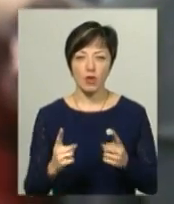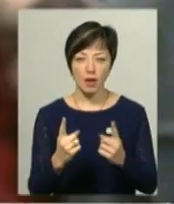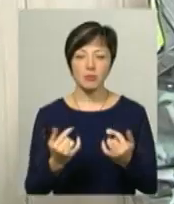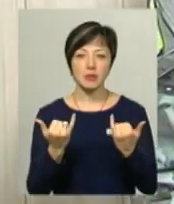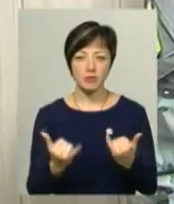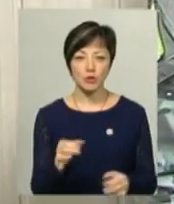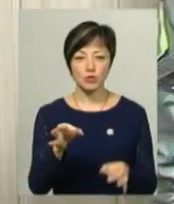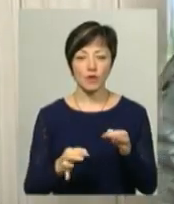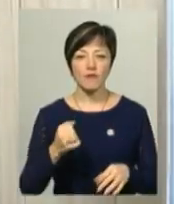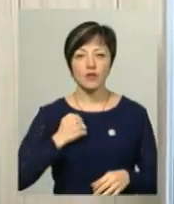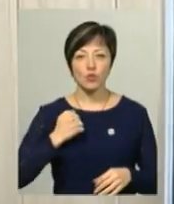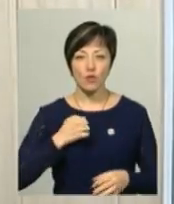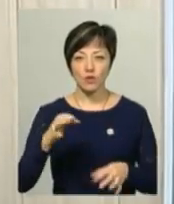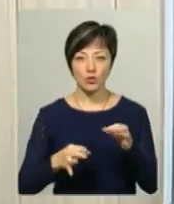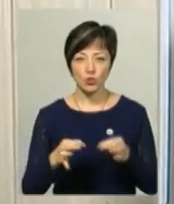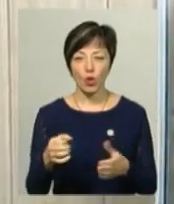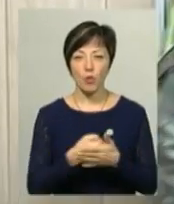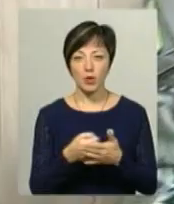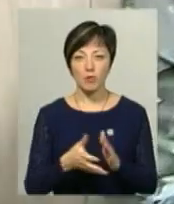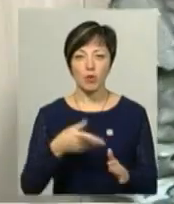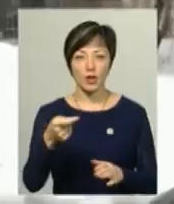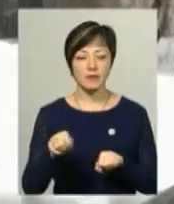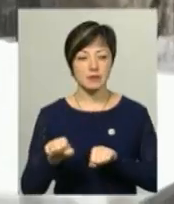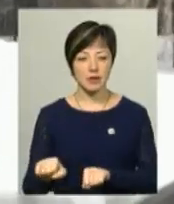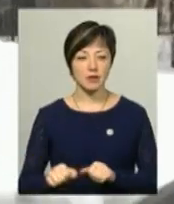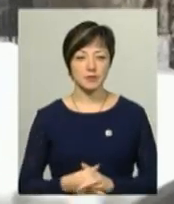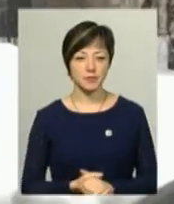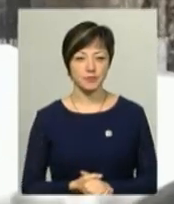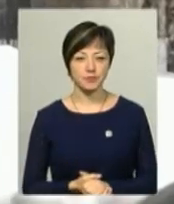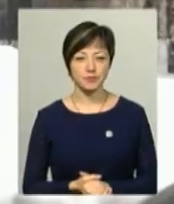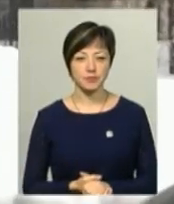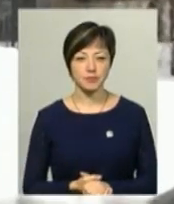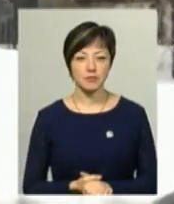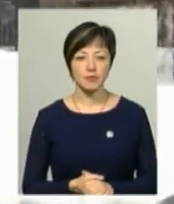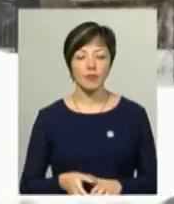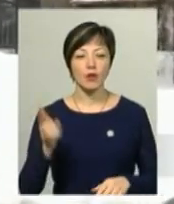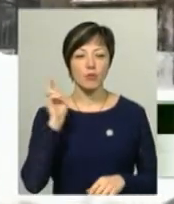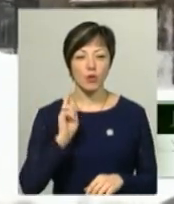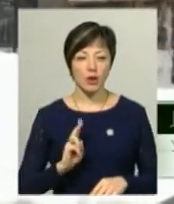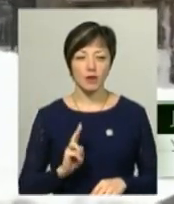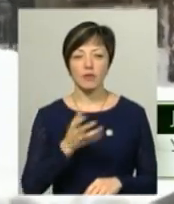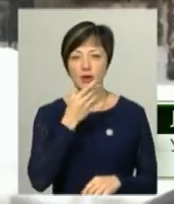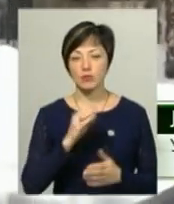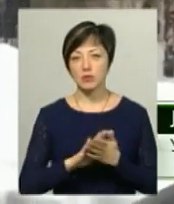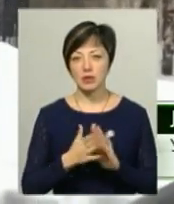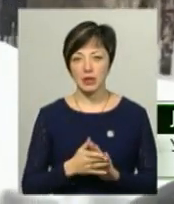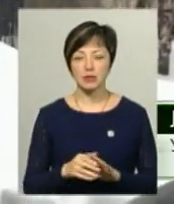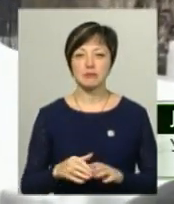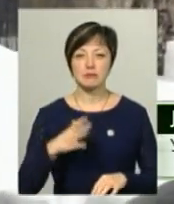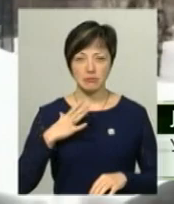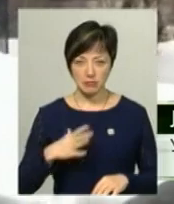Тепер їх має судити військовий суд. Таке клопотання подав захист. Вони в гарному стані, вони дуже тримаються, вони як герої.